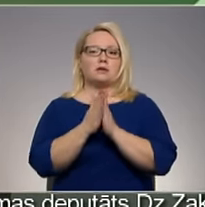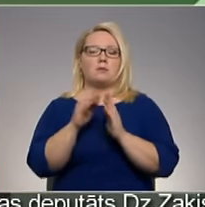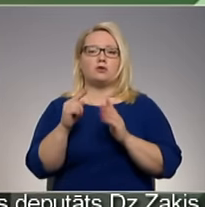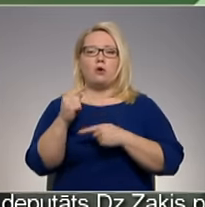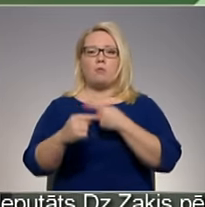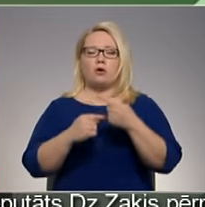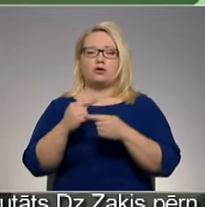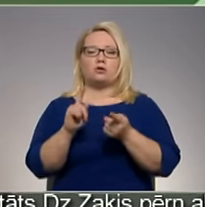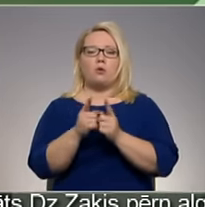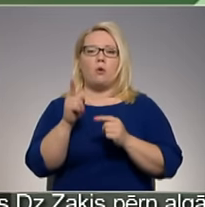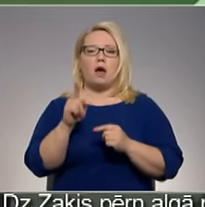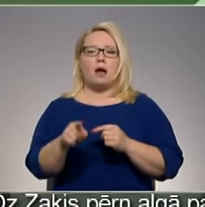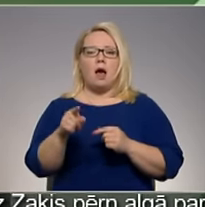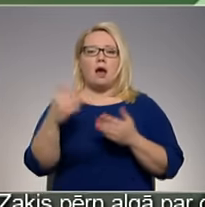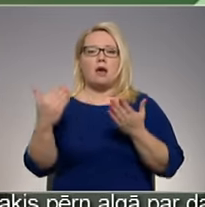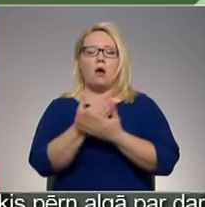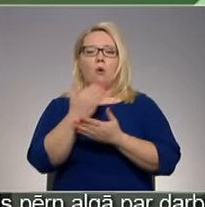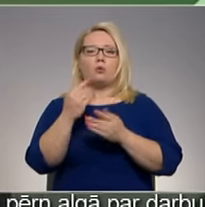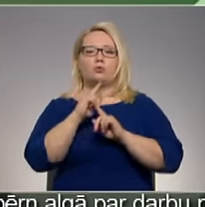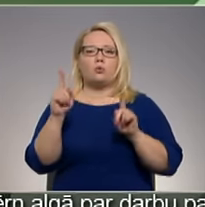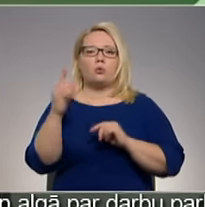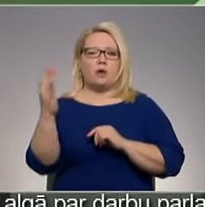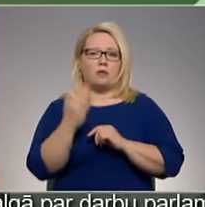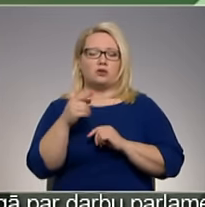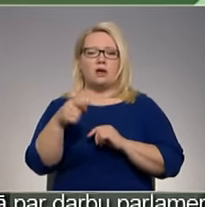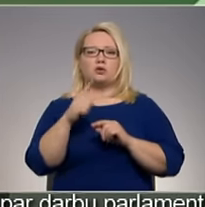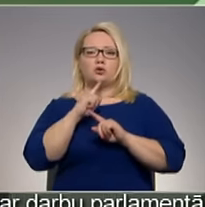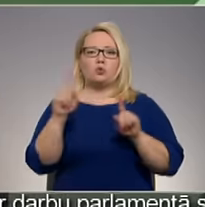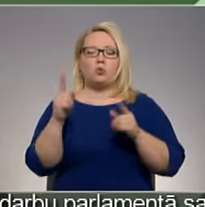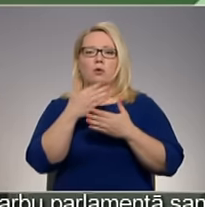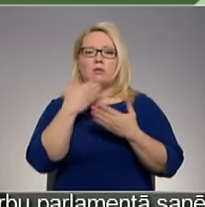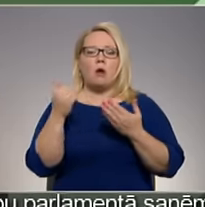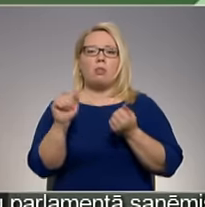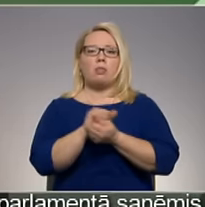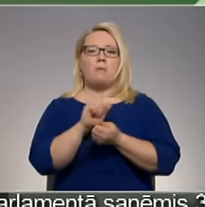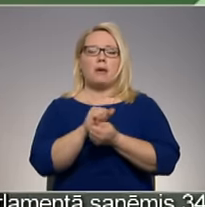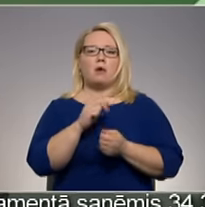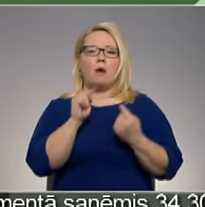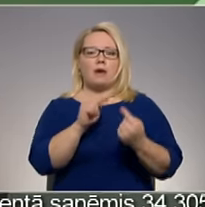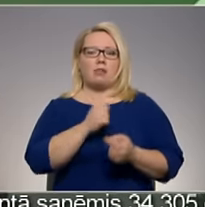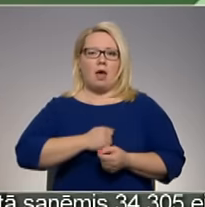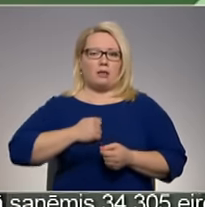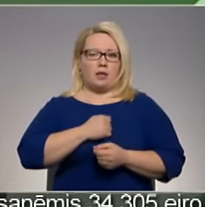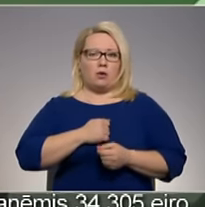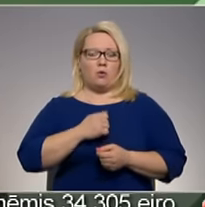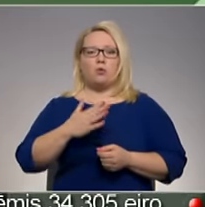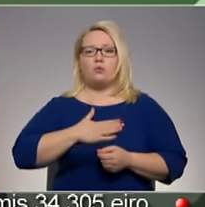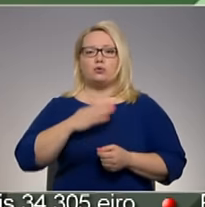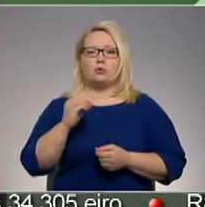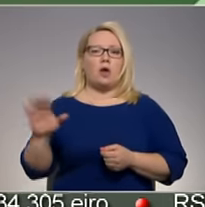procesu tulko kā invazīvo sugu ienākšanu. Tās ir sugas, kuram nav dabīgo ienaidnieku. Mūsu,